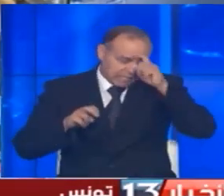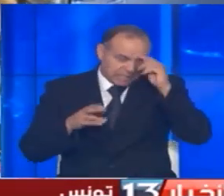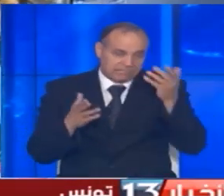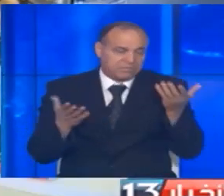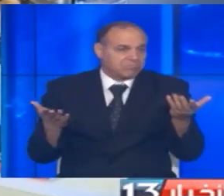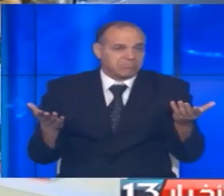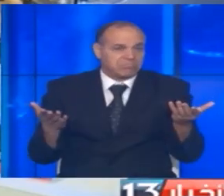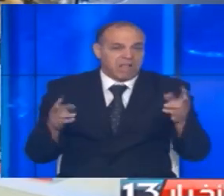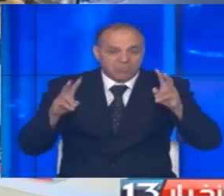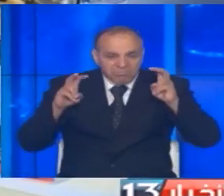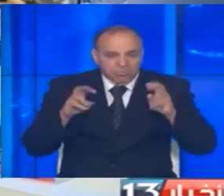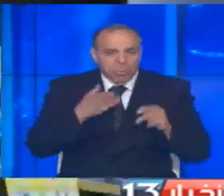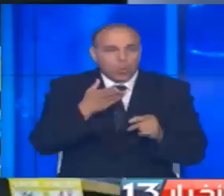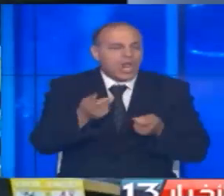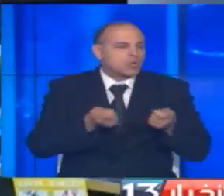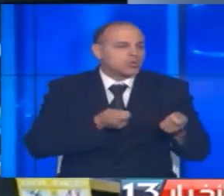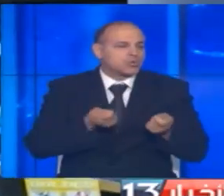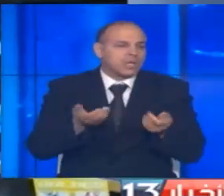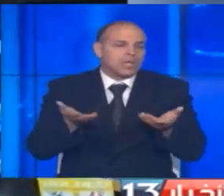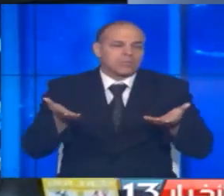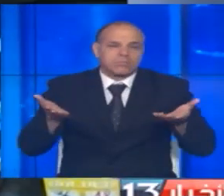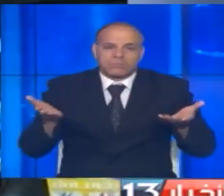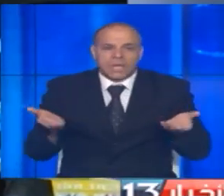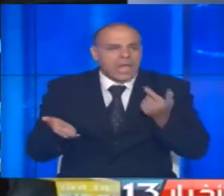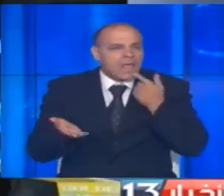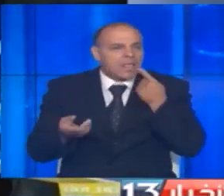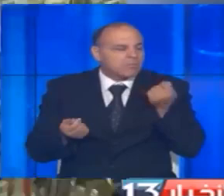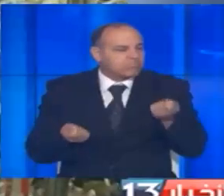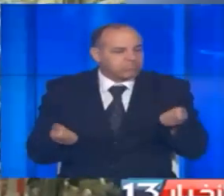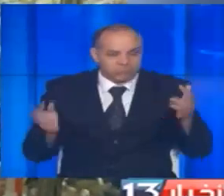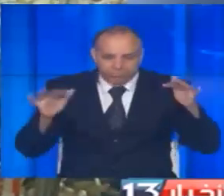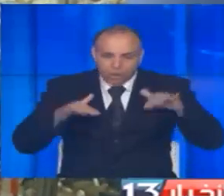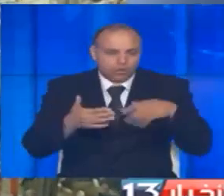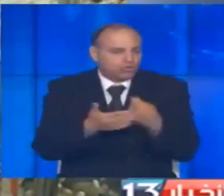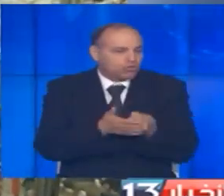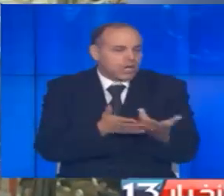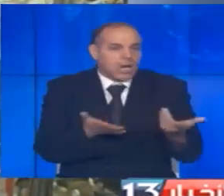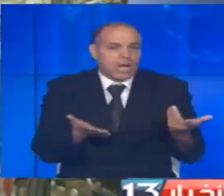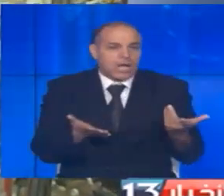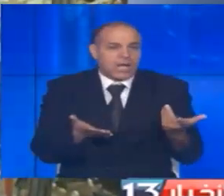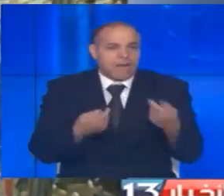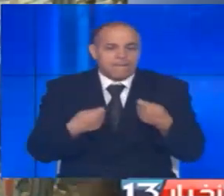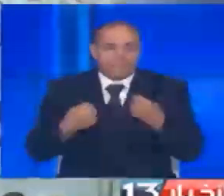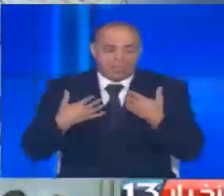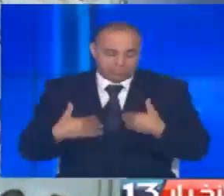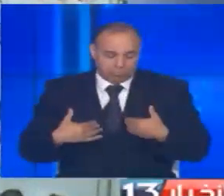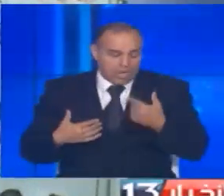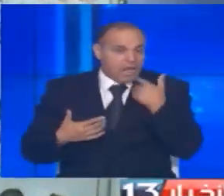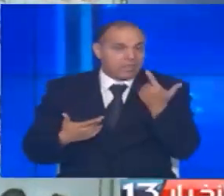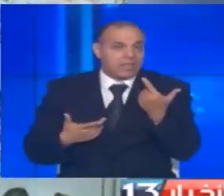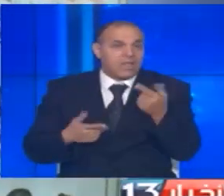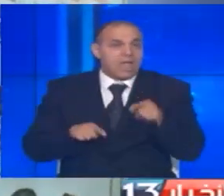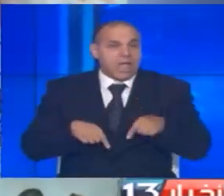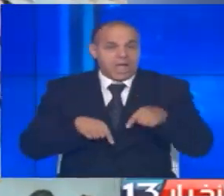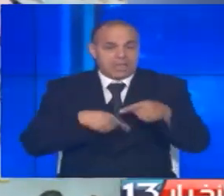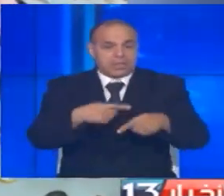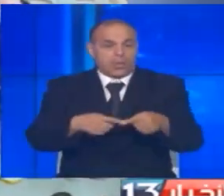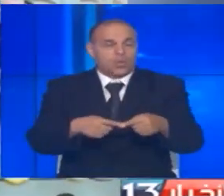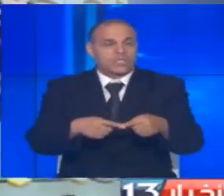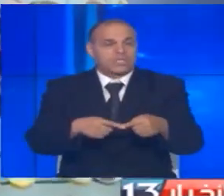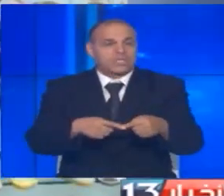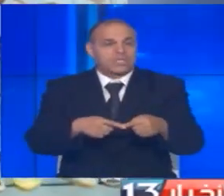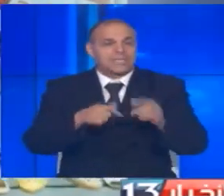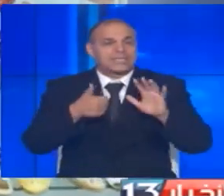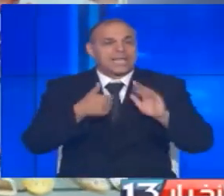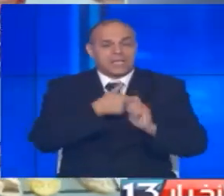تخفيضات يأمل التجار من خلالها أن يرتفع نسق الإقبال على بضائعهم وخاصة أنها تتواصل على مدى